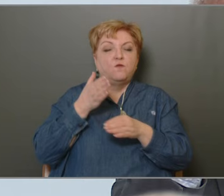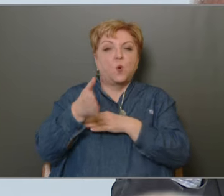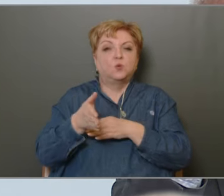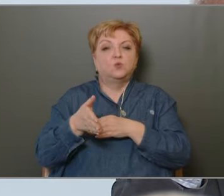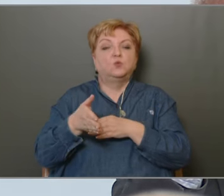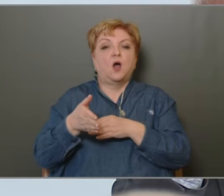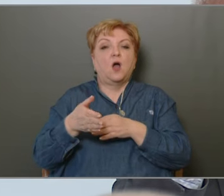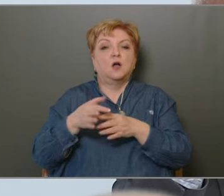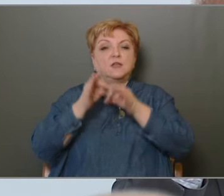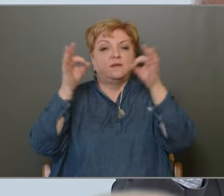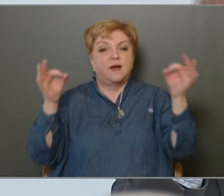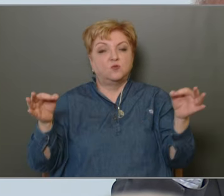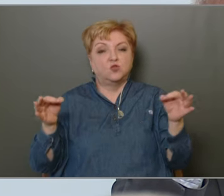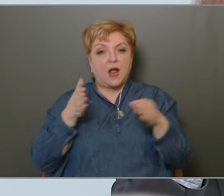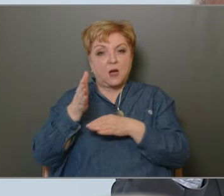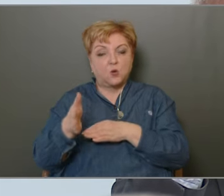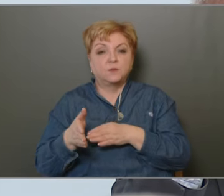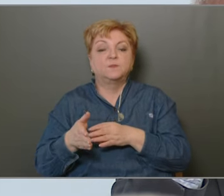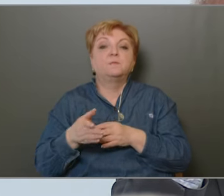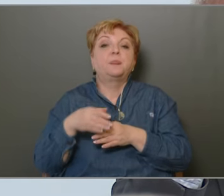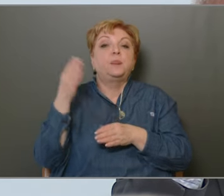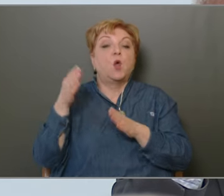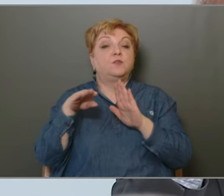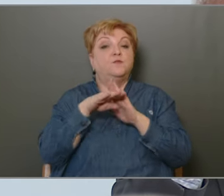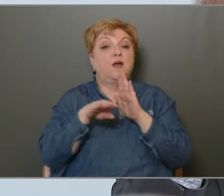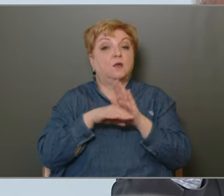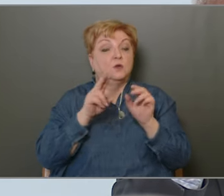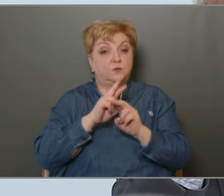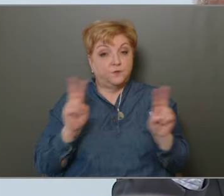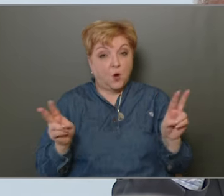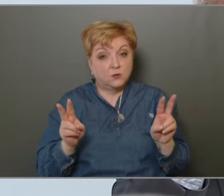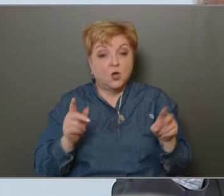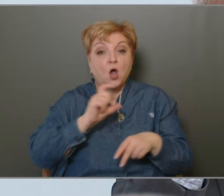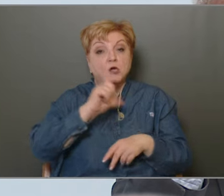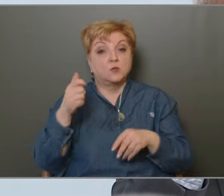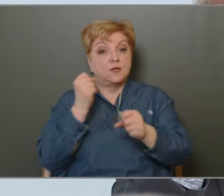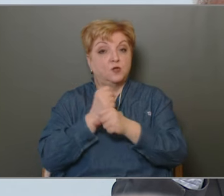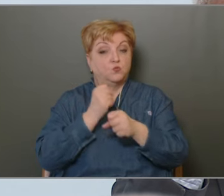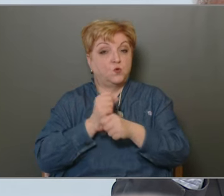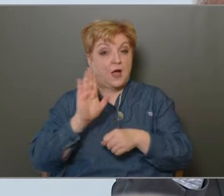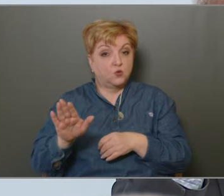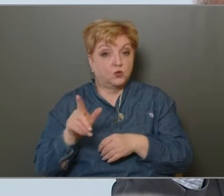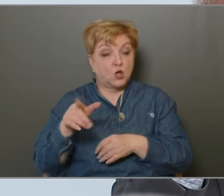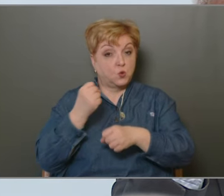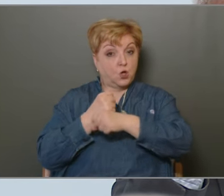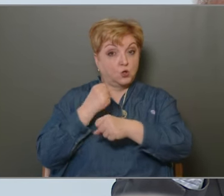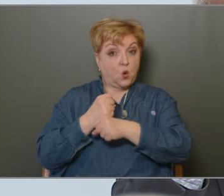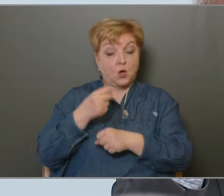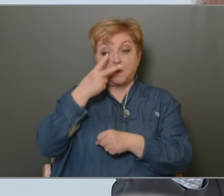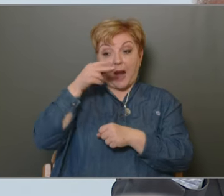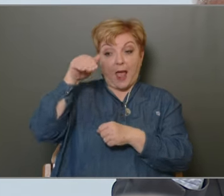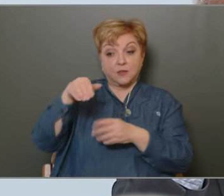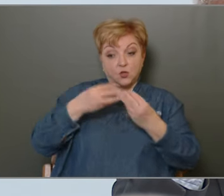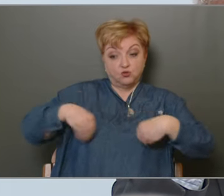óriási feladat hárul a szociális munkásainkra az önkormányzatnak azon dolgozója, akik belátnak a családok